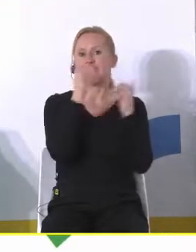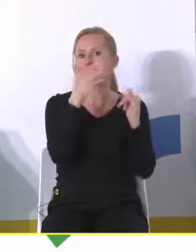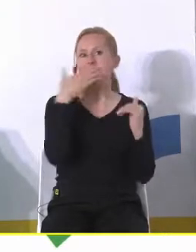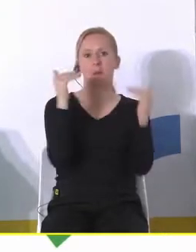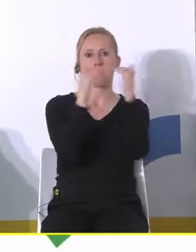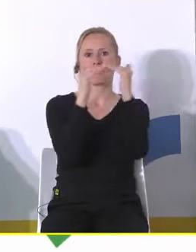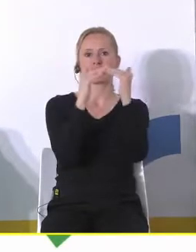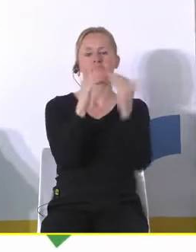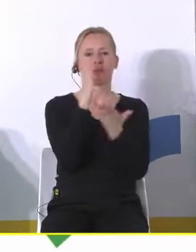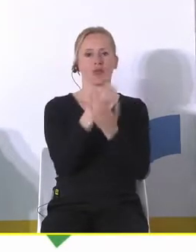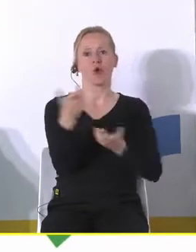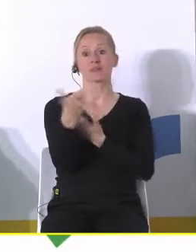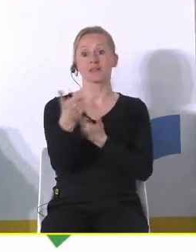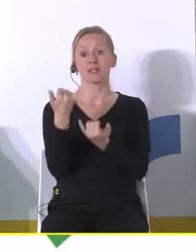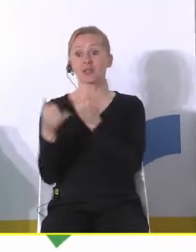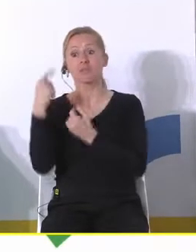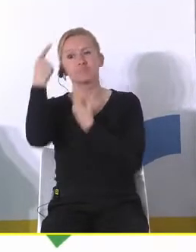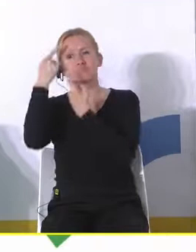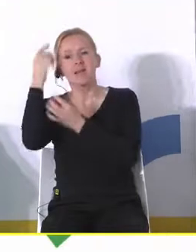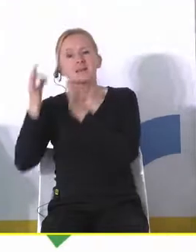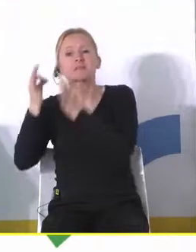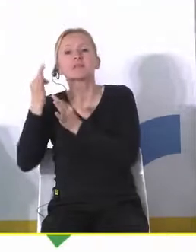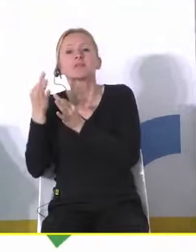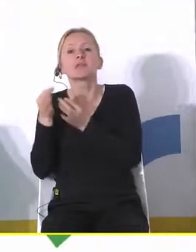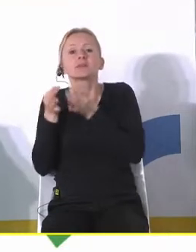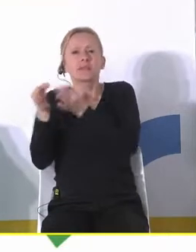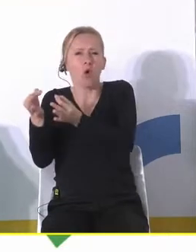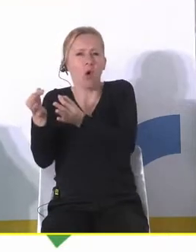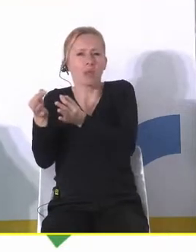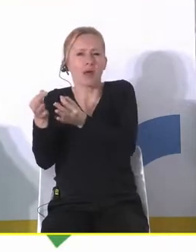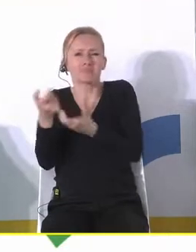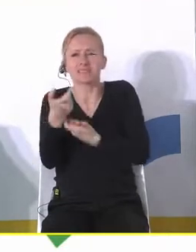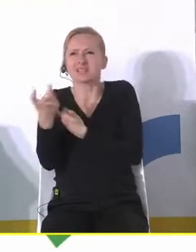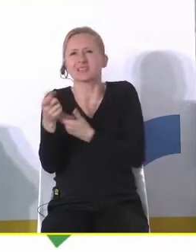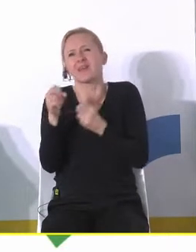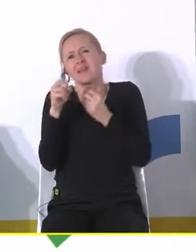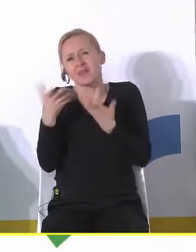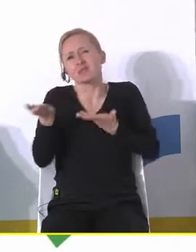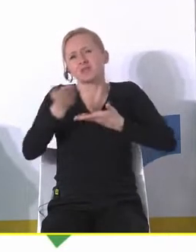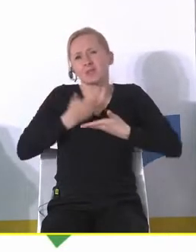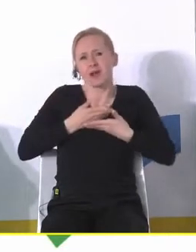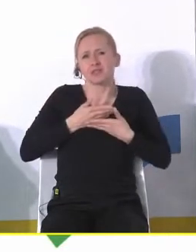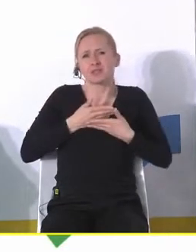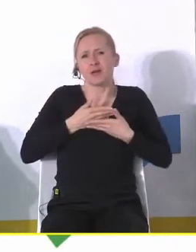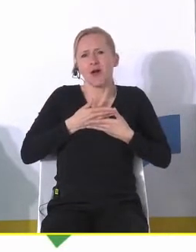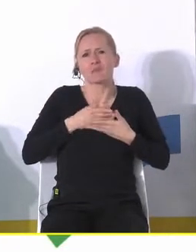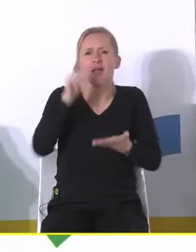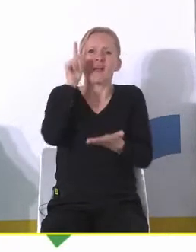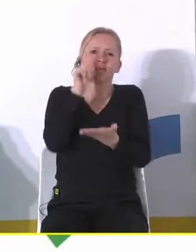dorównać ale jak oni zaczynają się zastanawiać nad tym samochodem strażackim mówią tak no dostaliśmy go w loterii